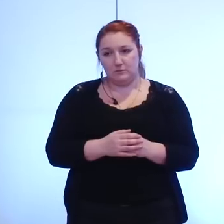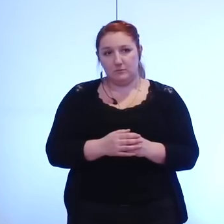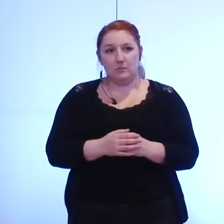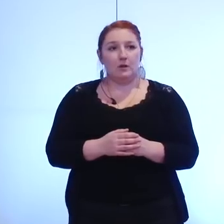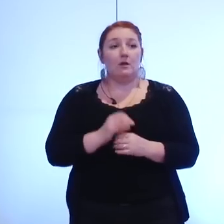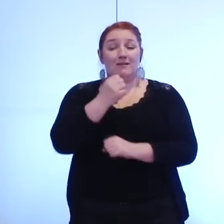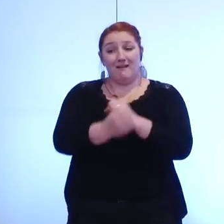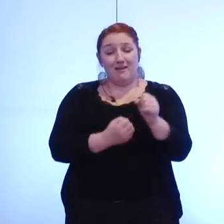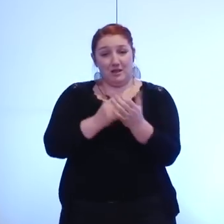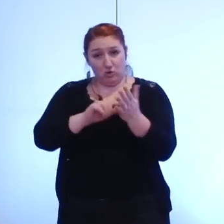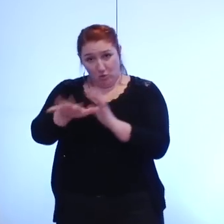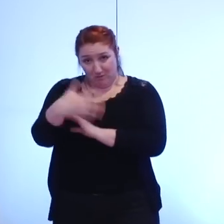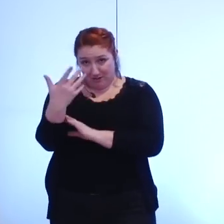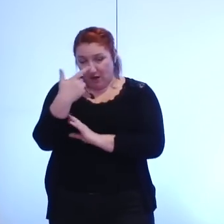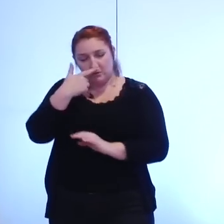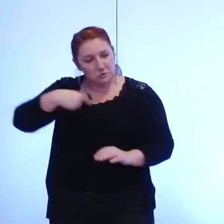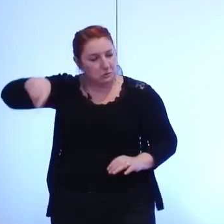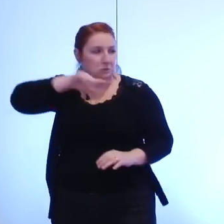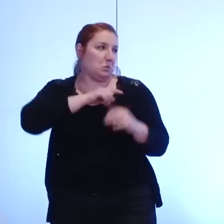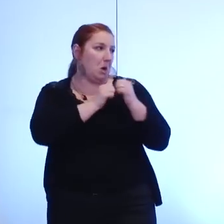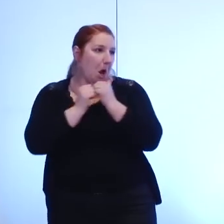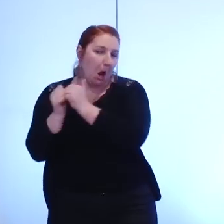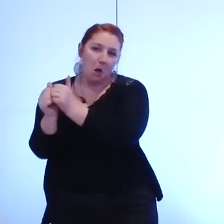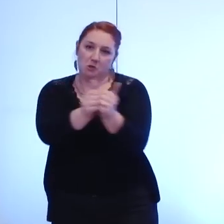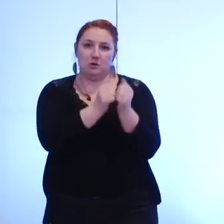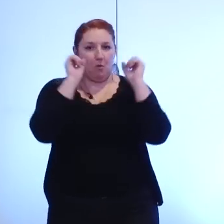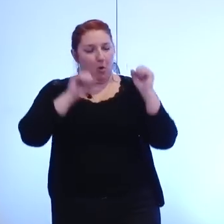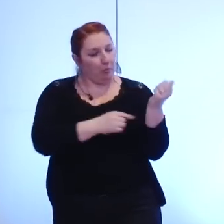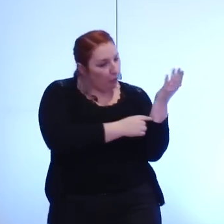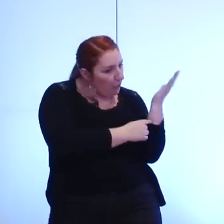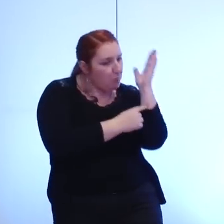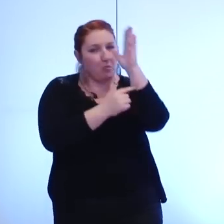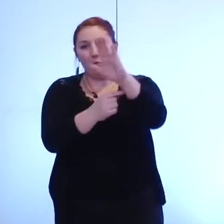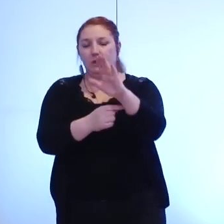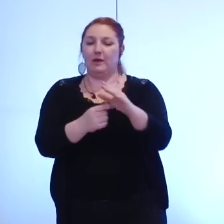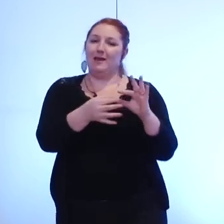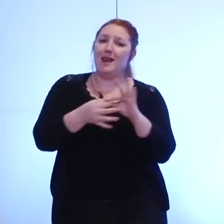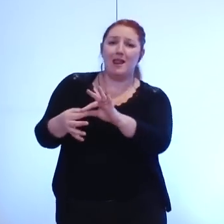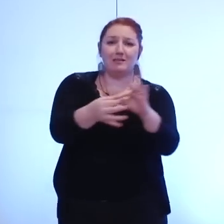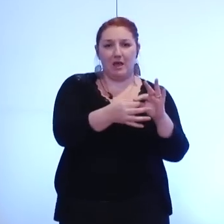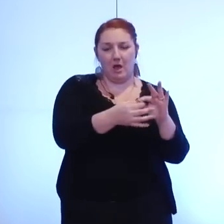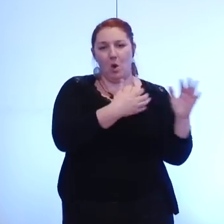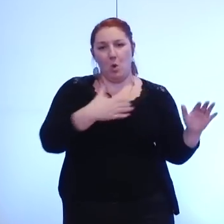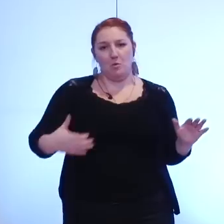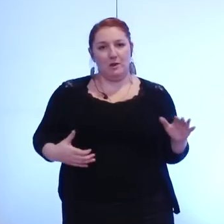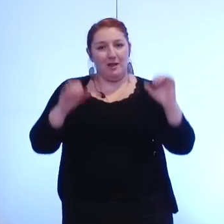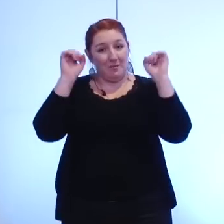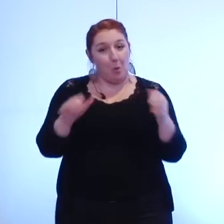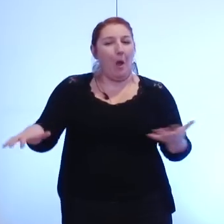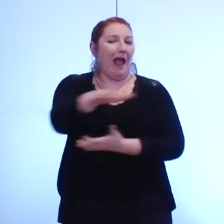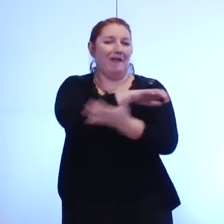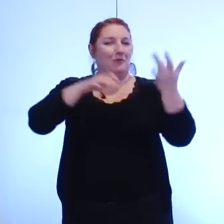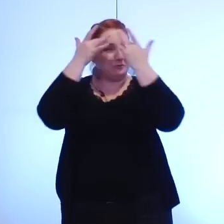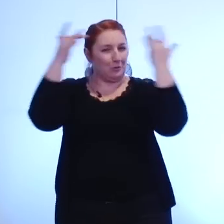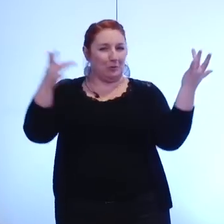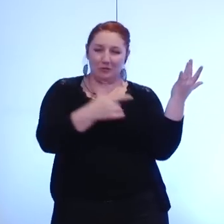l'année 2015 que nous arriverons à démontrer ensemble la capacité pour l'intercommunalité de faire sa révolution culturelle sur le sujet